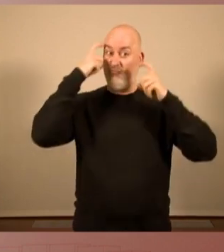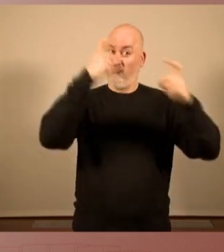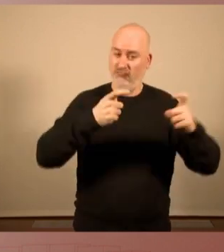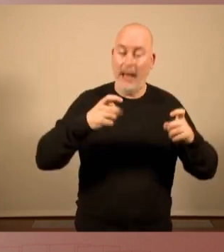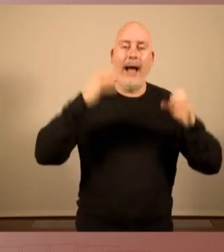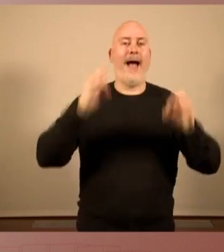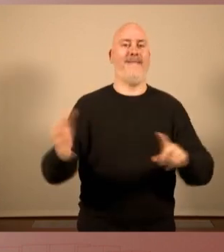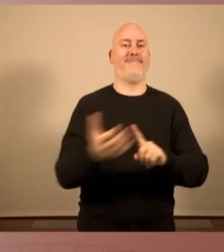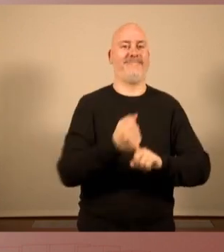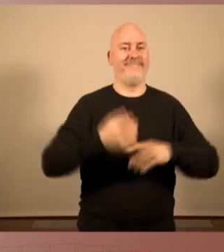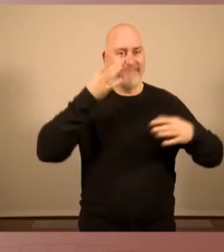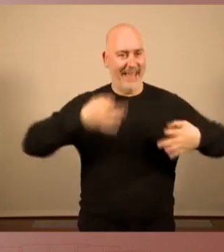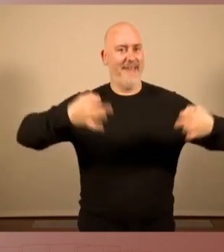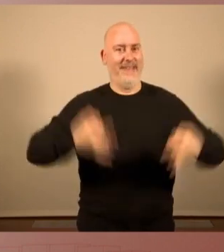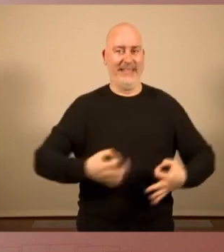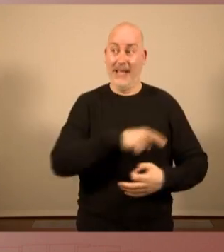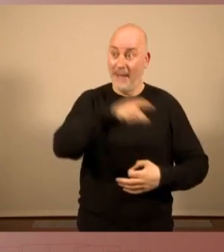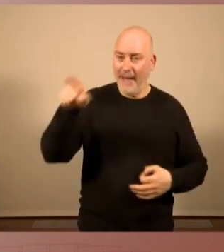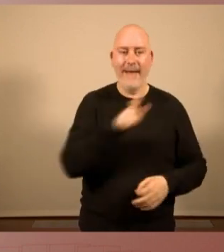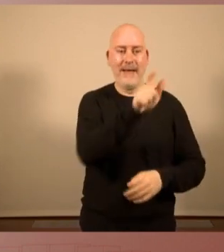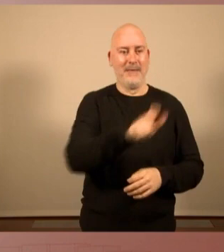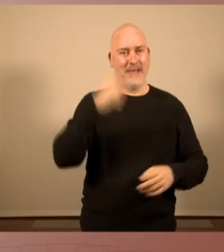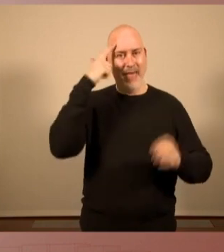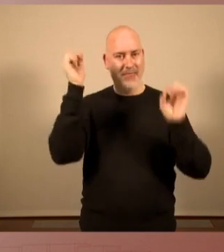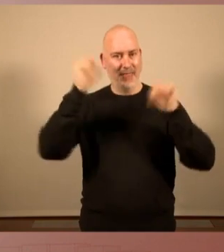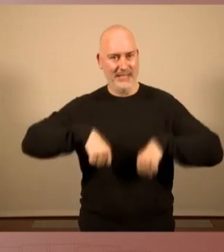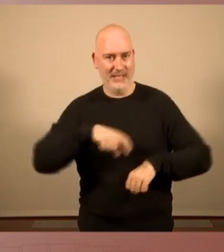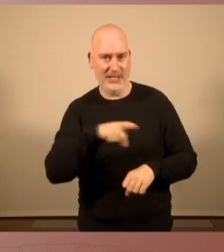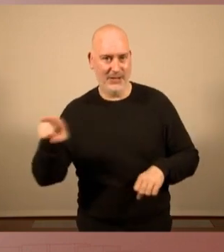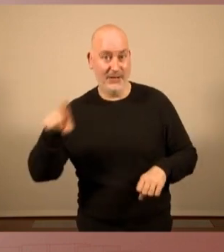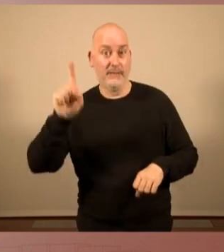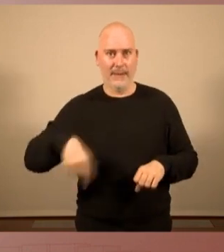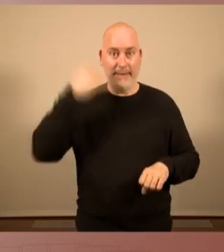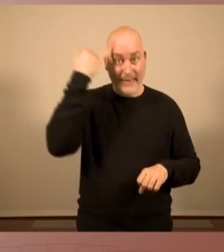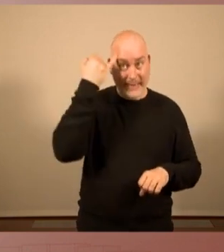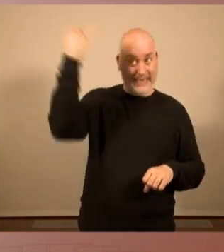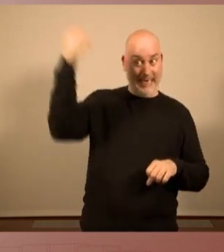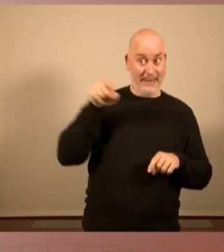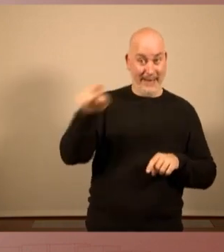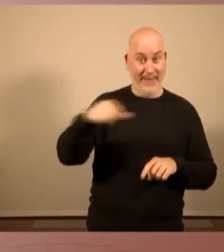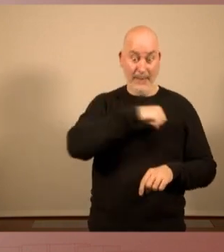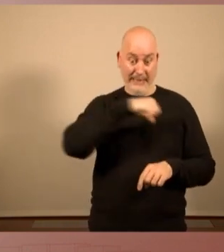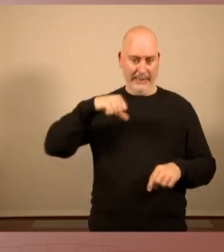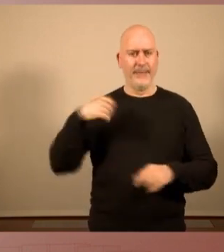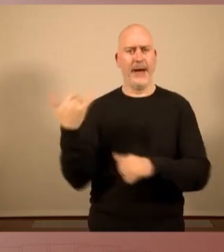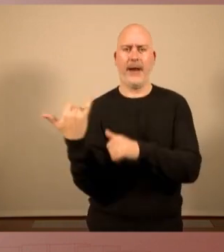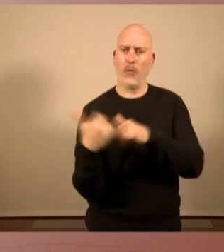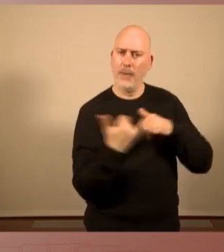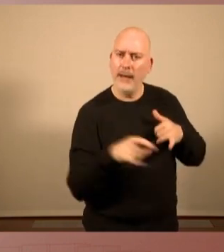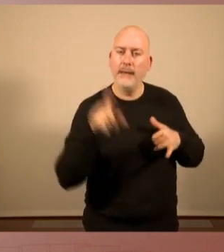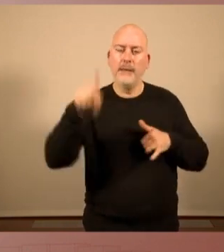aquesta decisió popular. Cal recuperar la iniciativa de l'independentisme i vestir una unitat